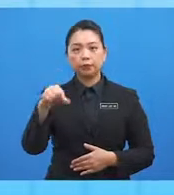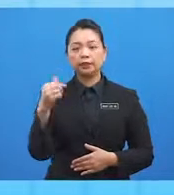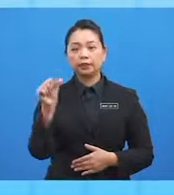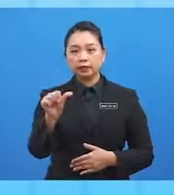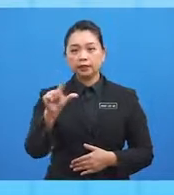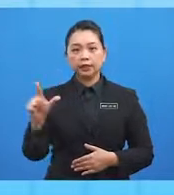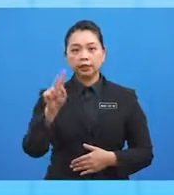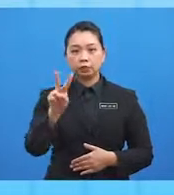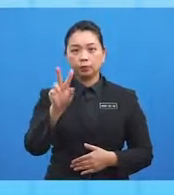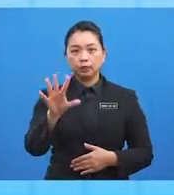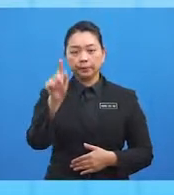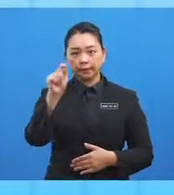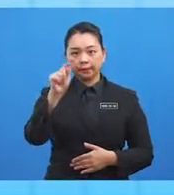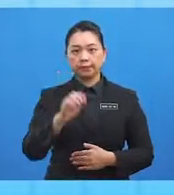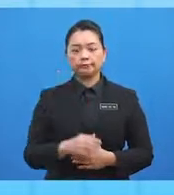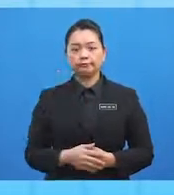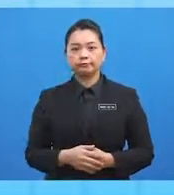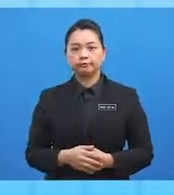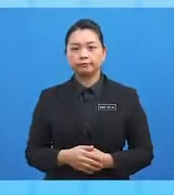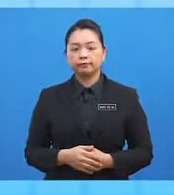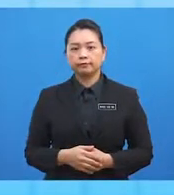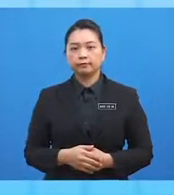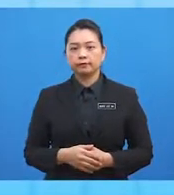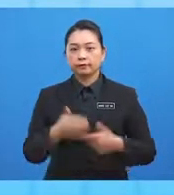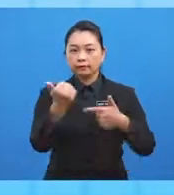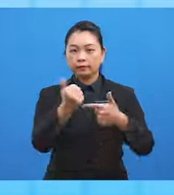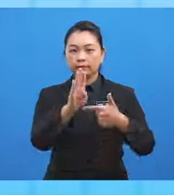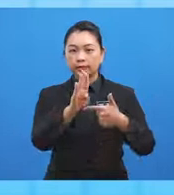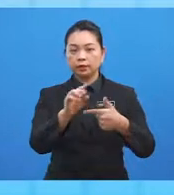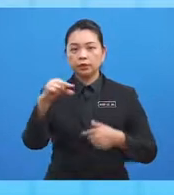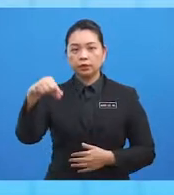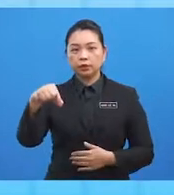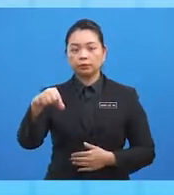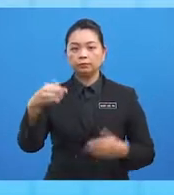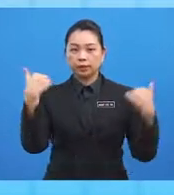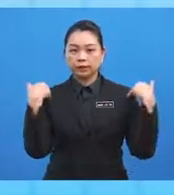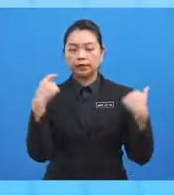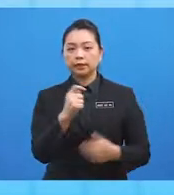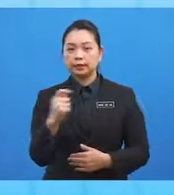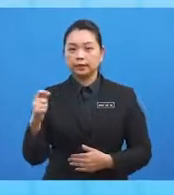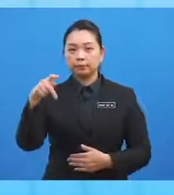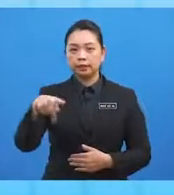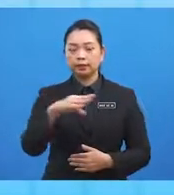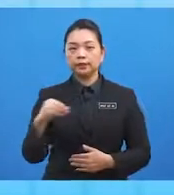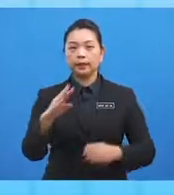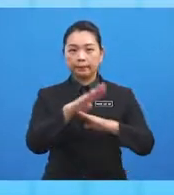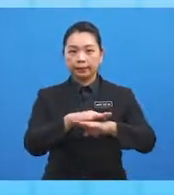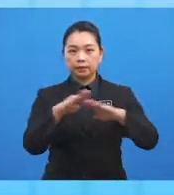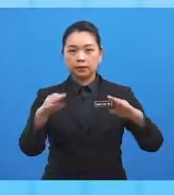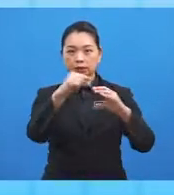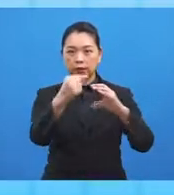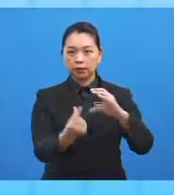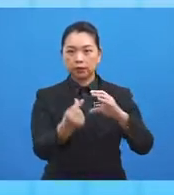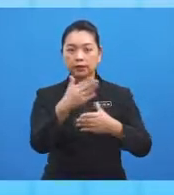25 darjah. B. Q berada di timur P dan beza longitude antara